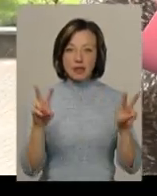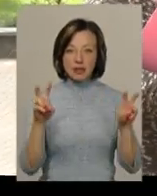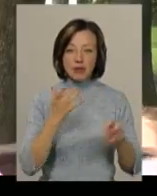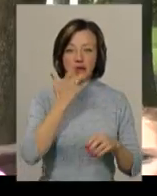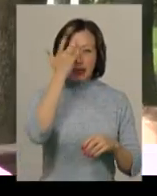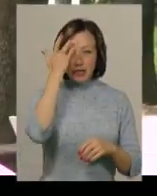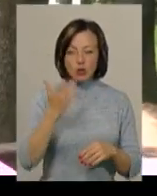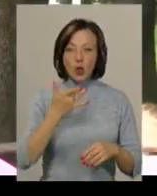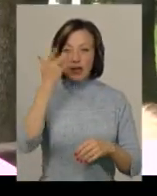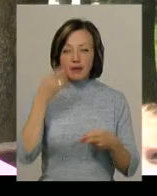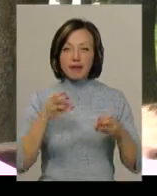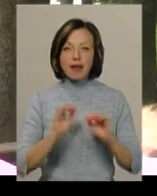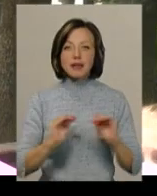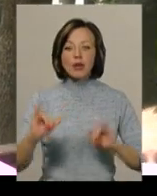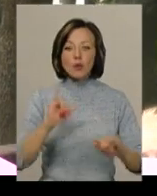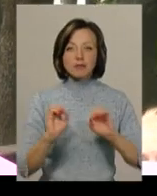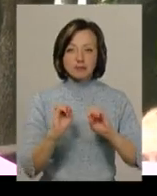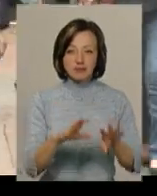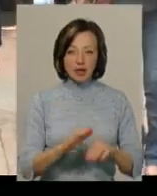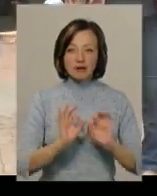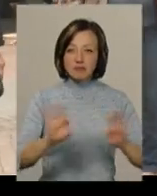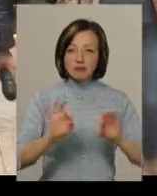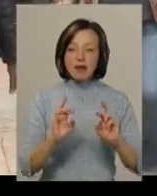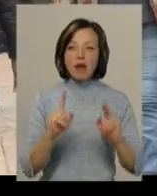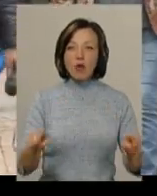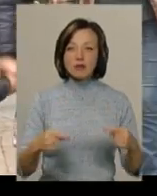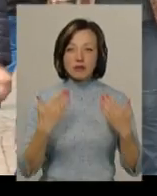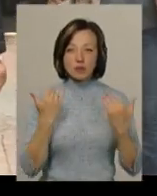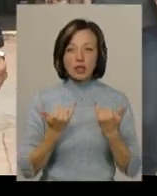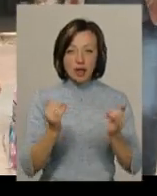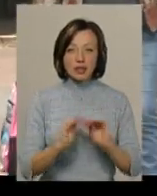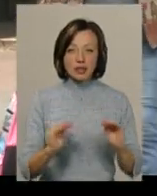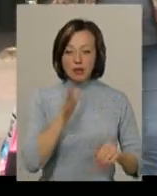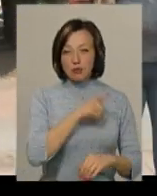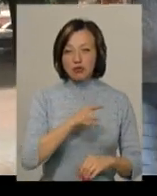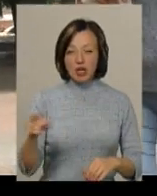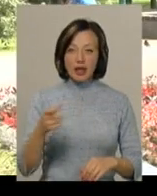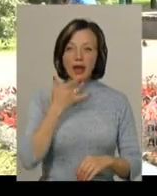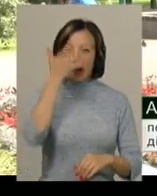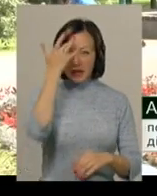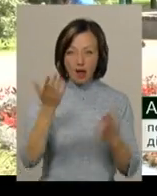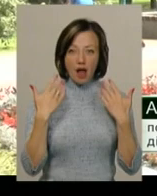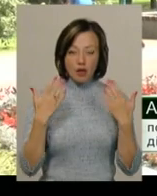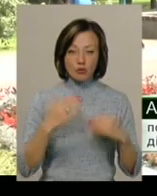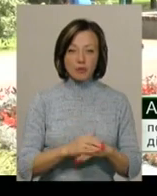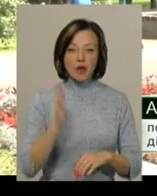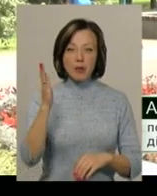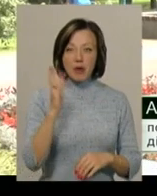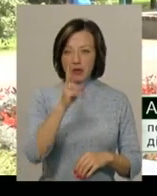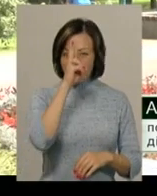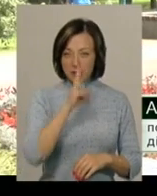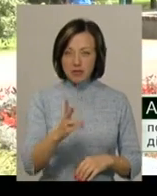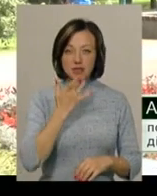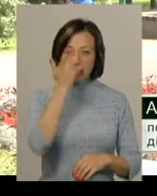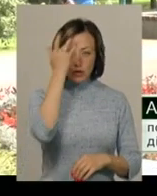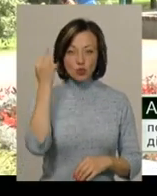-літо, де дітей подіти». Батьків інформує про те, як організувати відпочинок для дітей під час літніх канікул. Попереду два літніх місяці, і